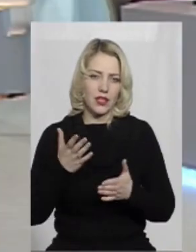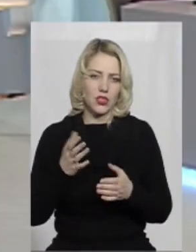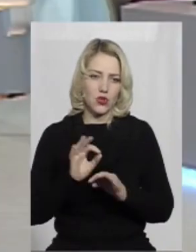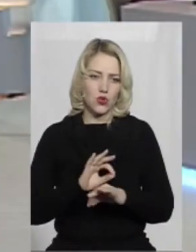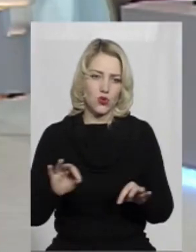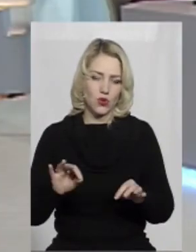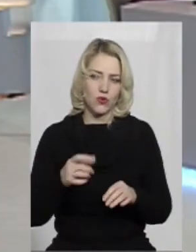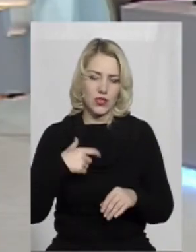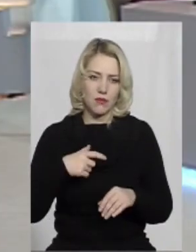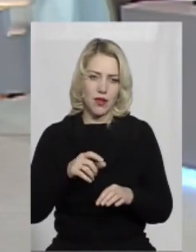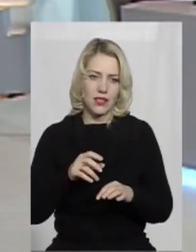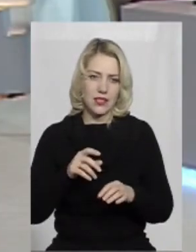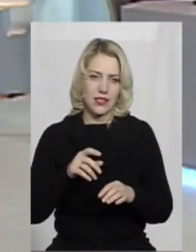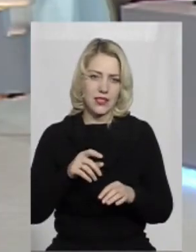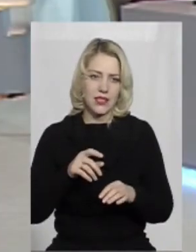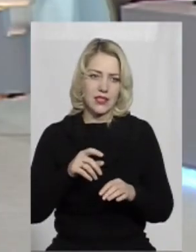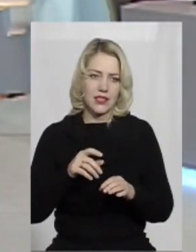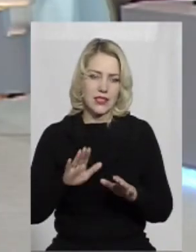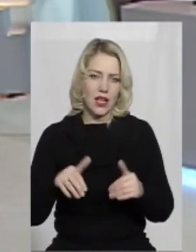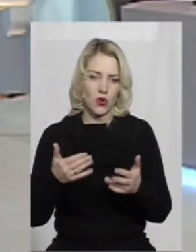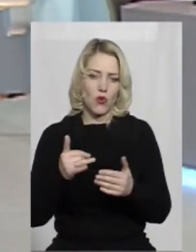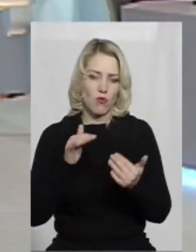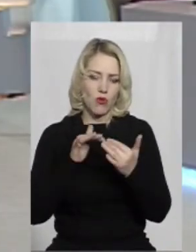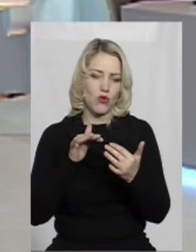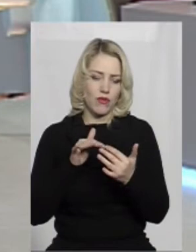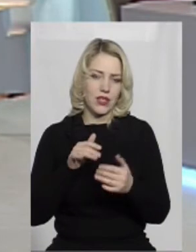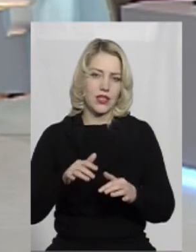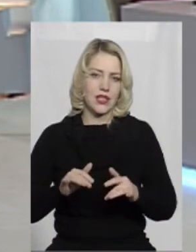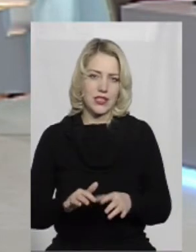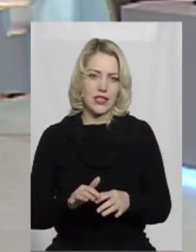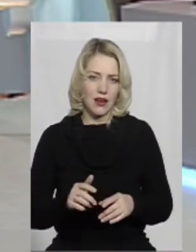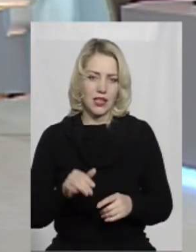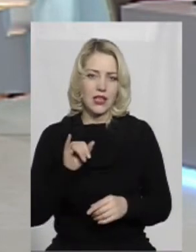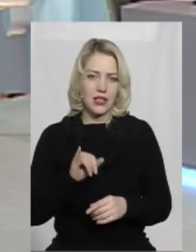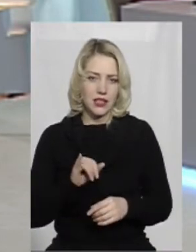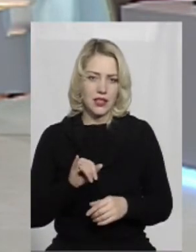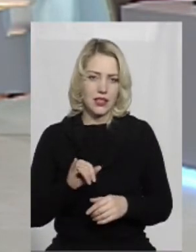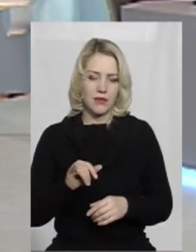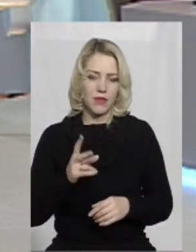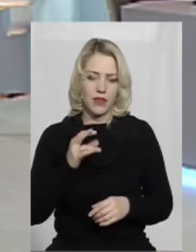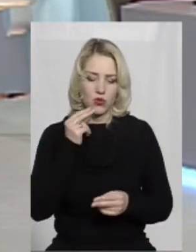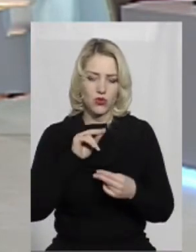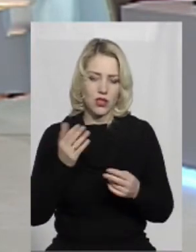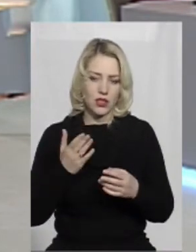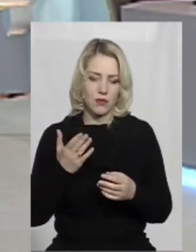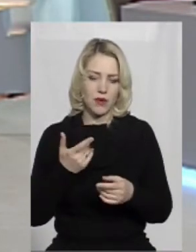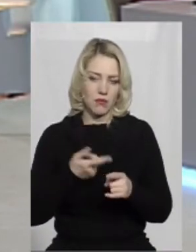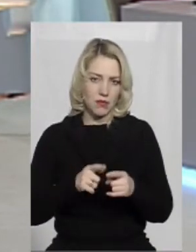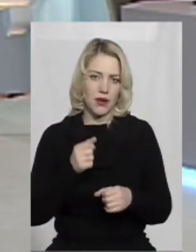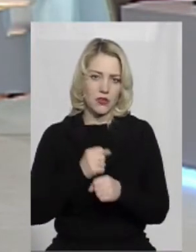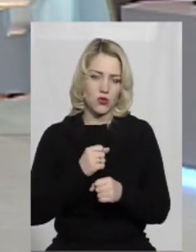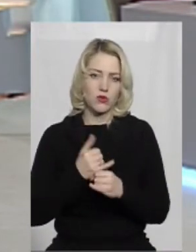дуже чудово себе зараз зарекомендували в бойових діях, в лінії з'їкнення. І надосконаленням чим ми зараз